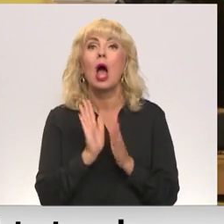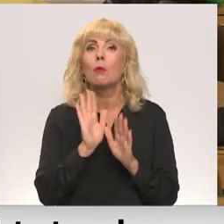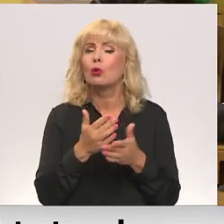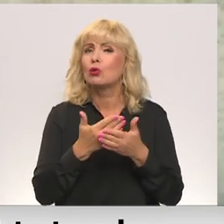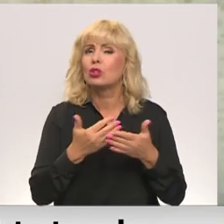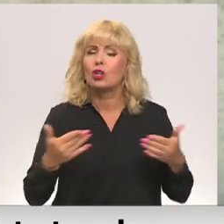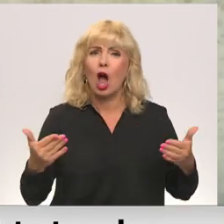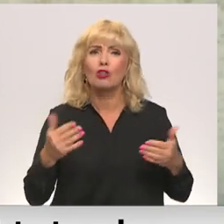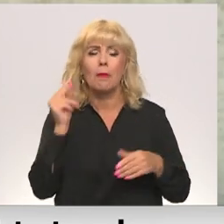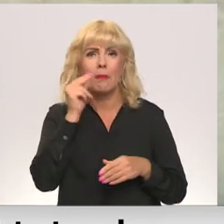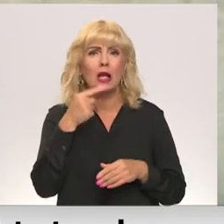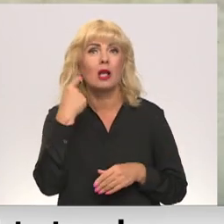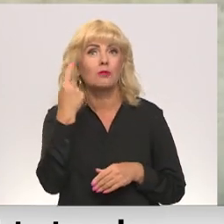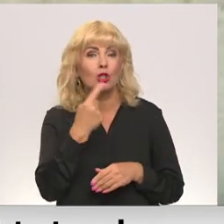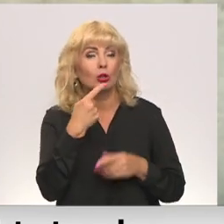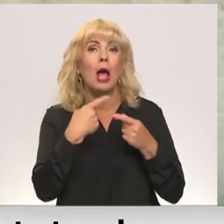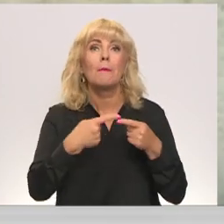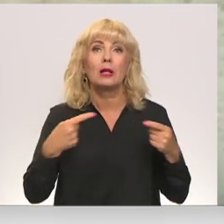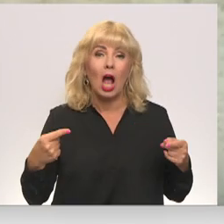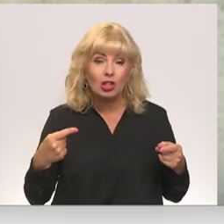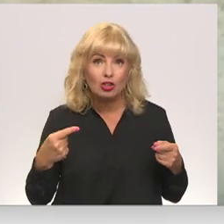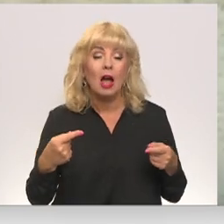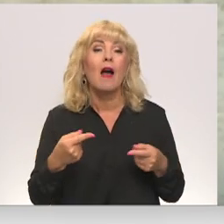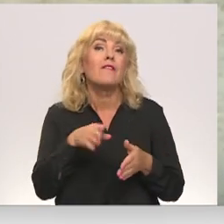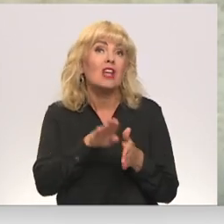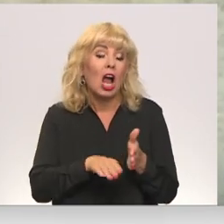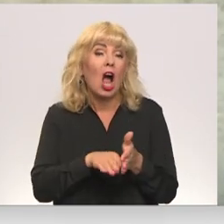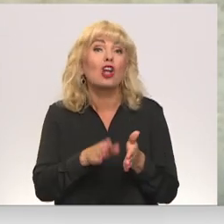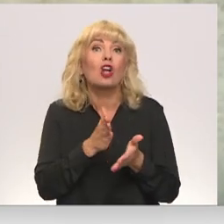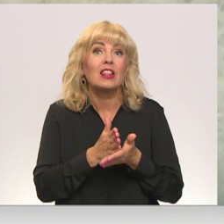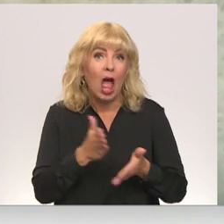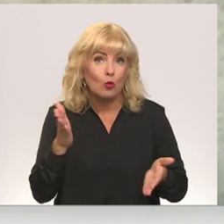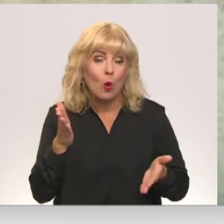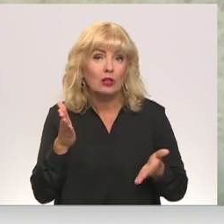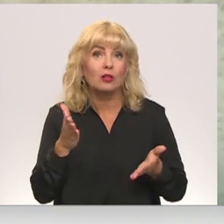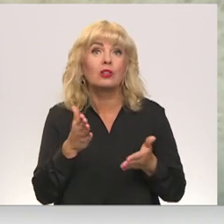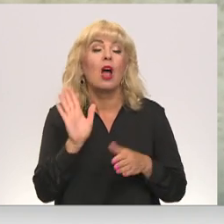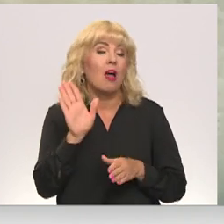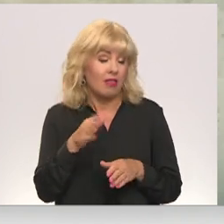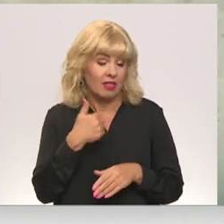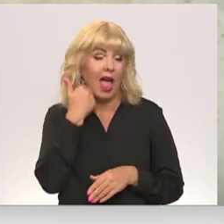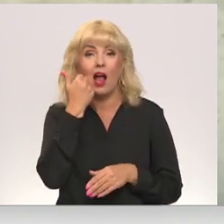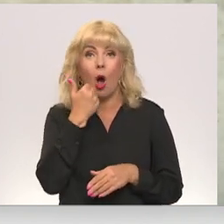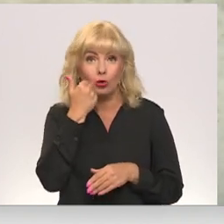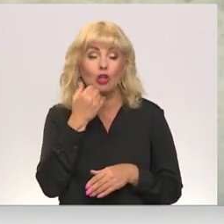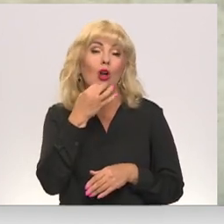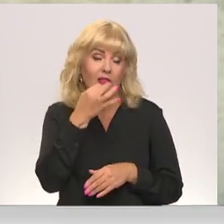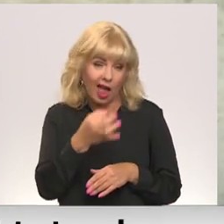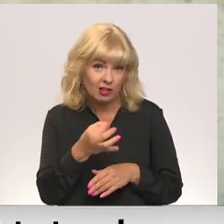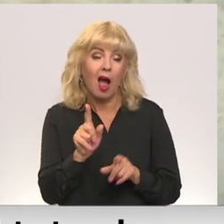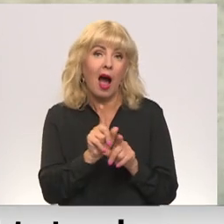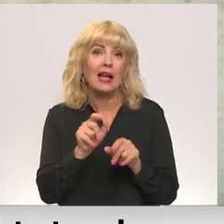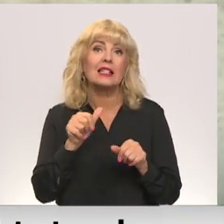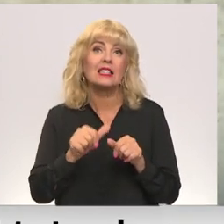mācību stundu, virkne priekšmetos vienkārši mehāniski nenotiks. Un nekautrēšos arī, piemēram,